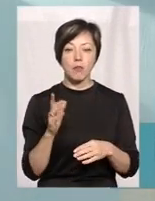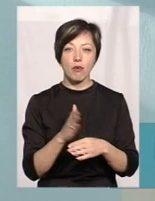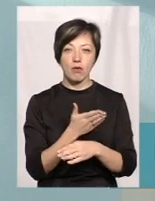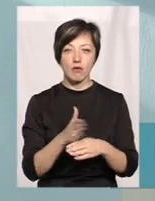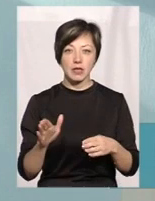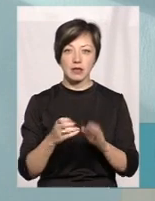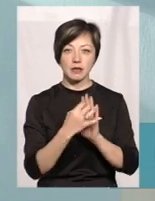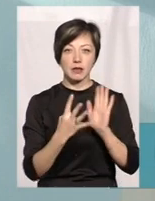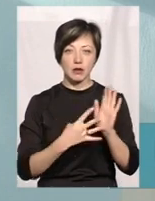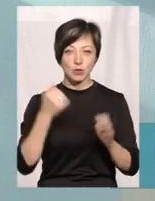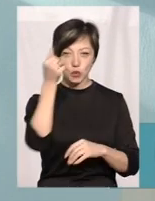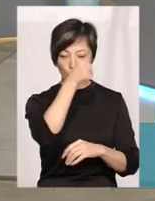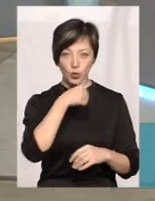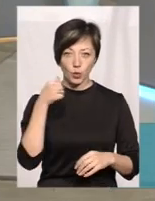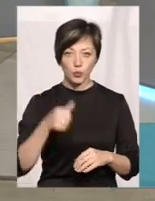2019 року.